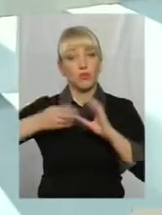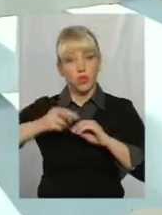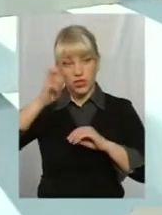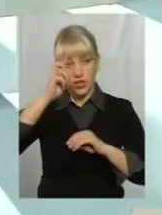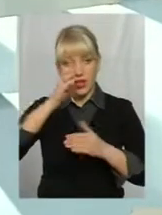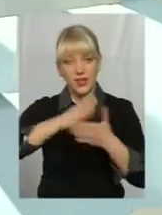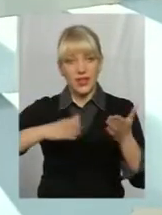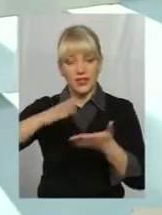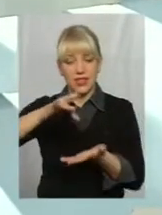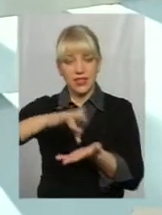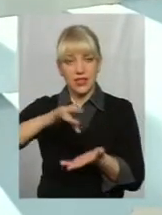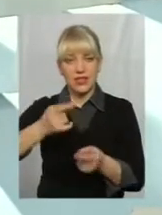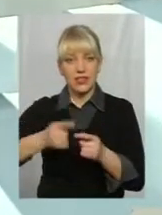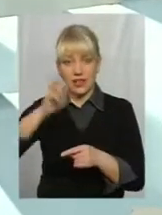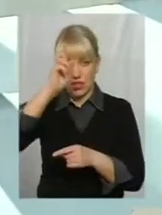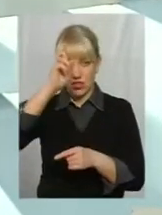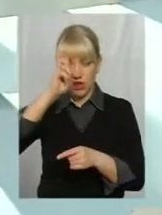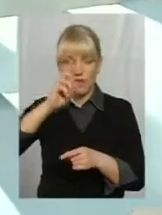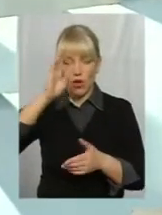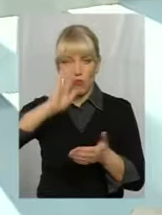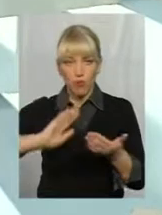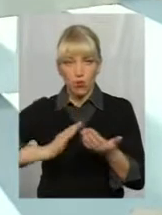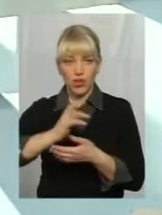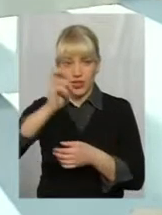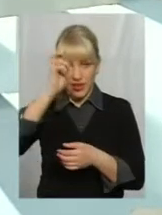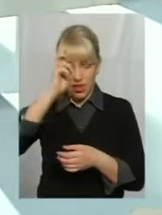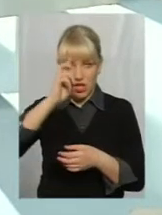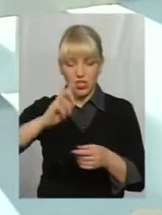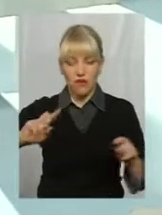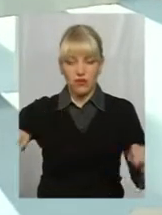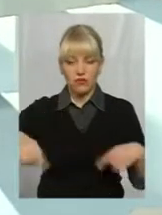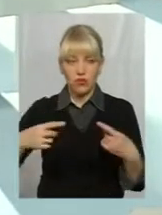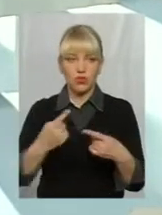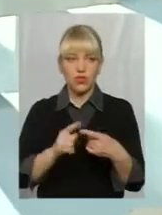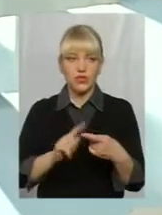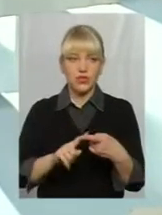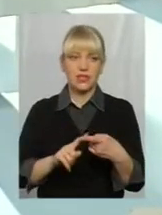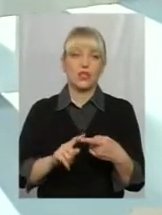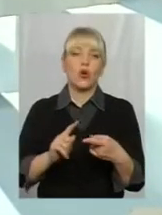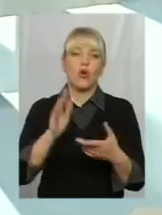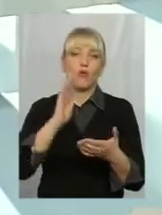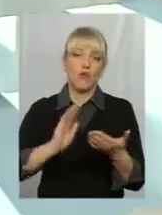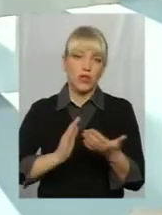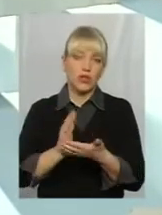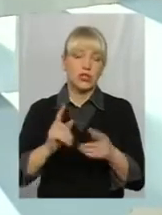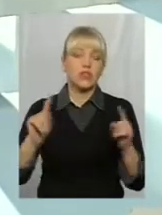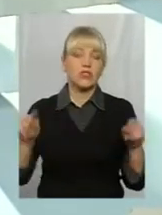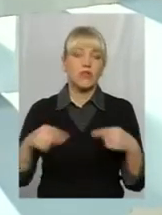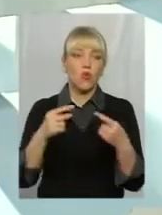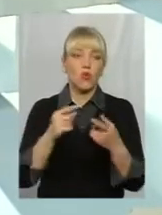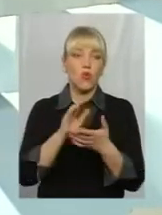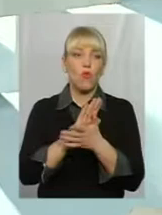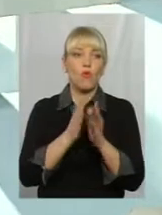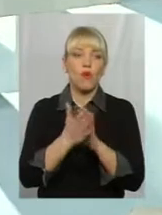децентралізація – це державна політика. І держава, створюючи цю політику, створює умови для добровільного об'єднання. Тобто, вона нікого не